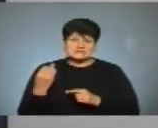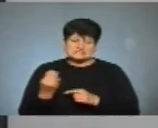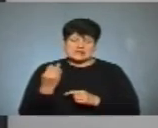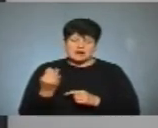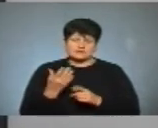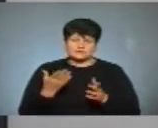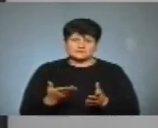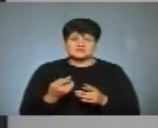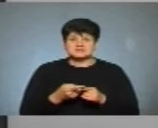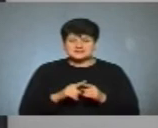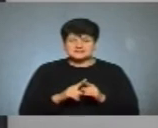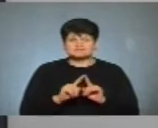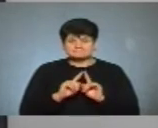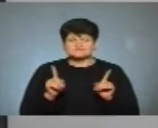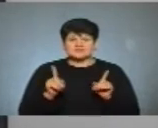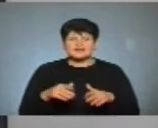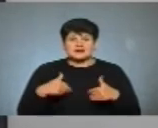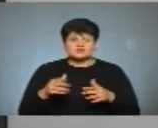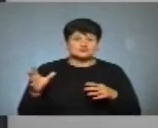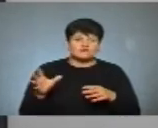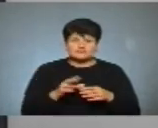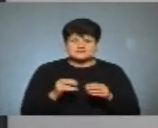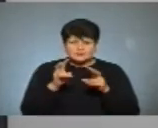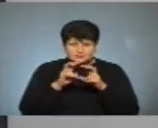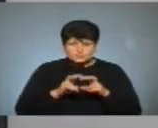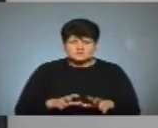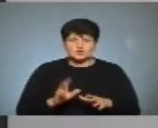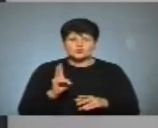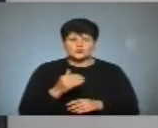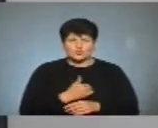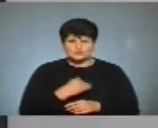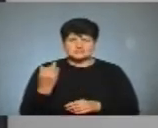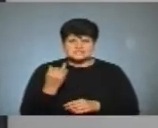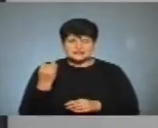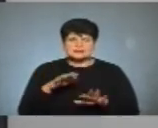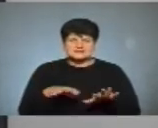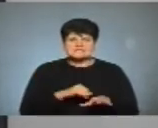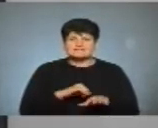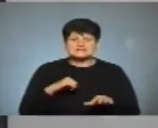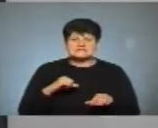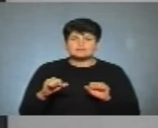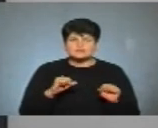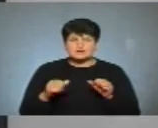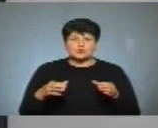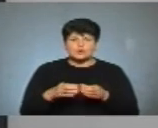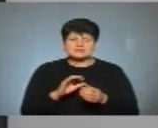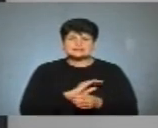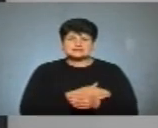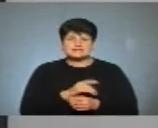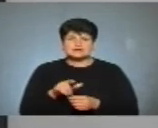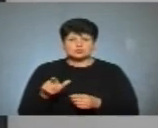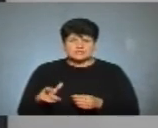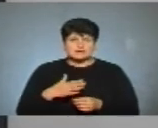цікавий кейс, і його раджу всім максимально досліджувати. Той, хто хоче цікавитися місцеве самоврядування, або цікавиться командою «Сила людей»